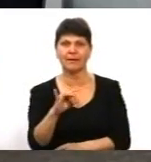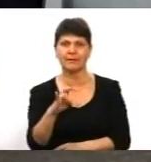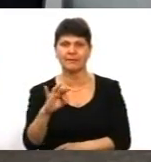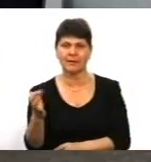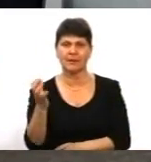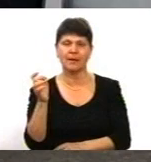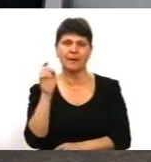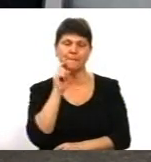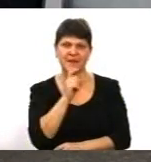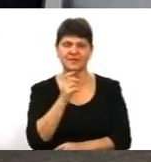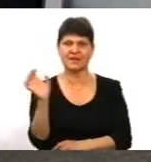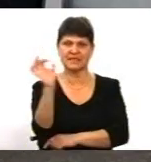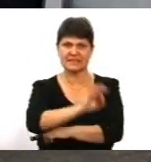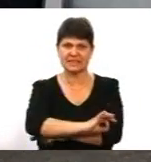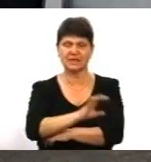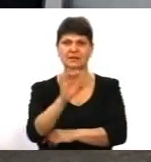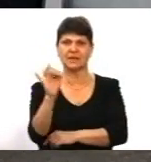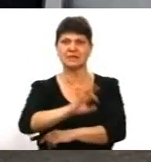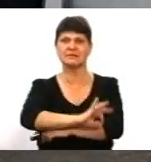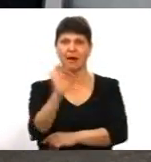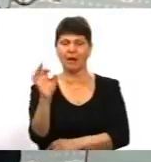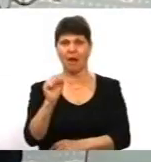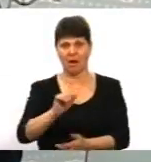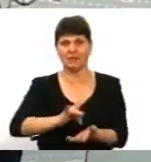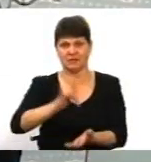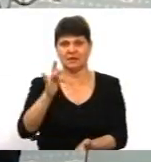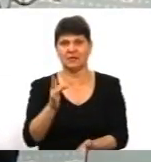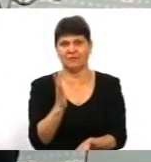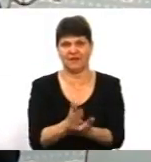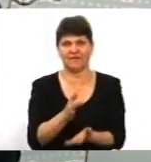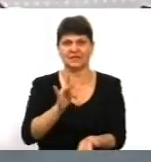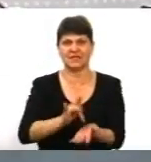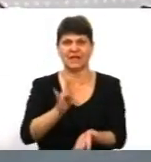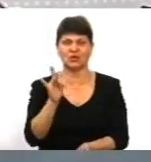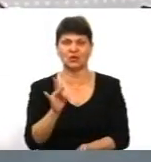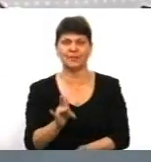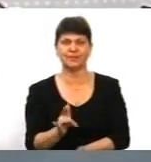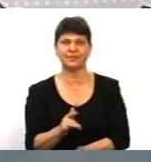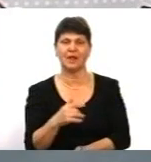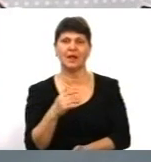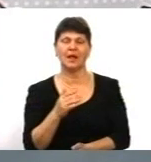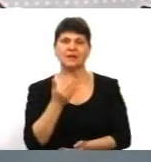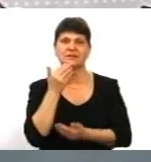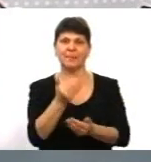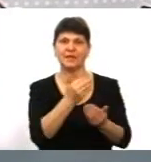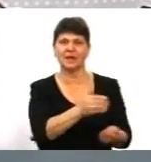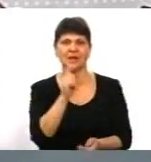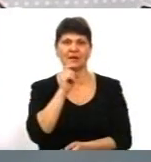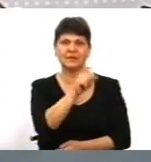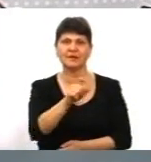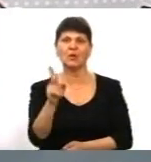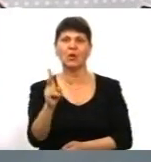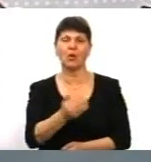і Захід. Ну і центр виявився центром. Ми запитали у війничан, за кого вони збираються